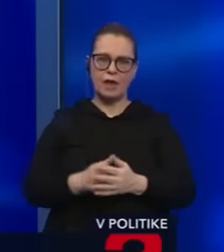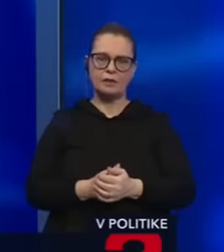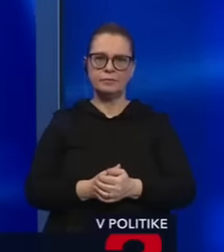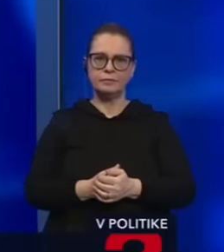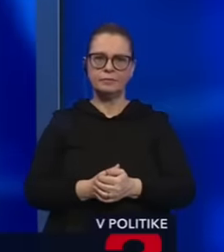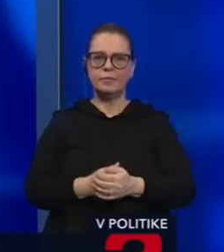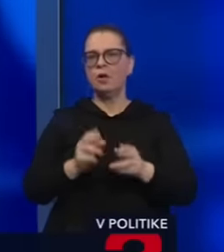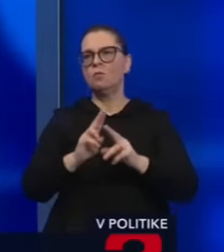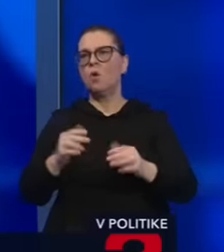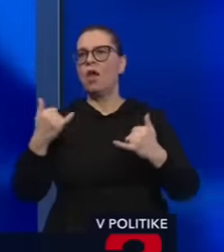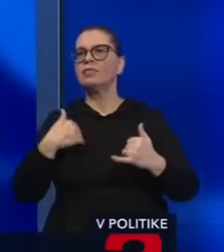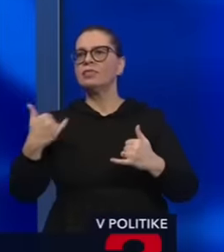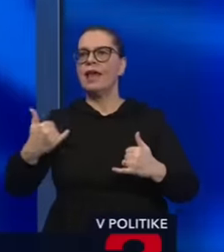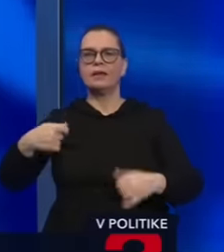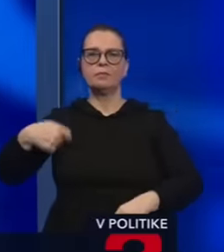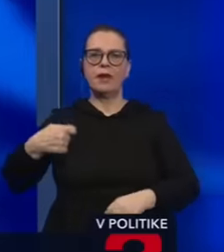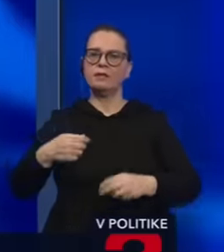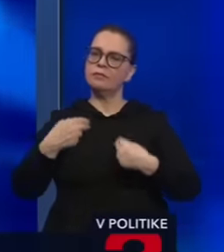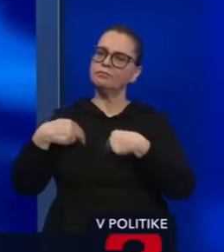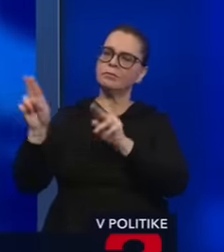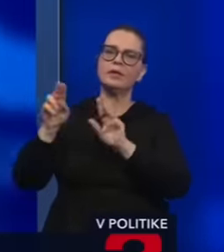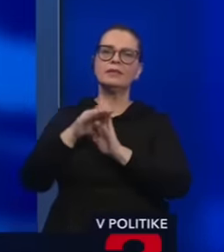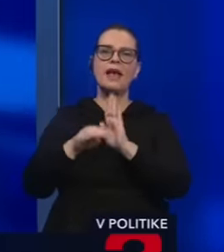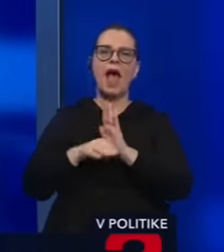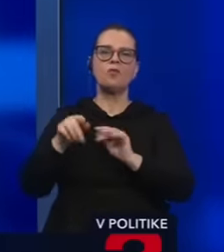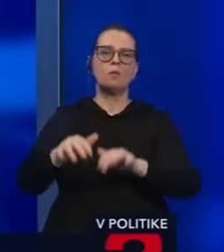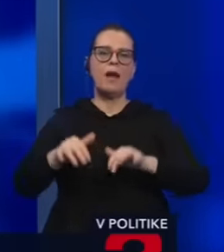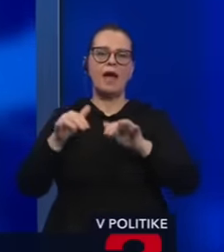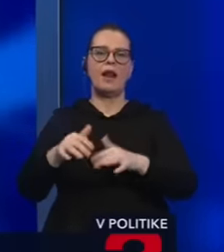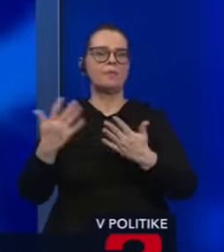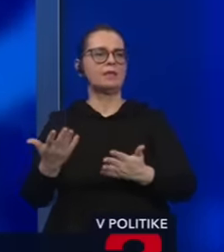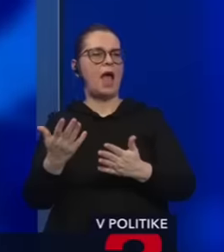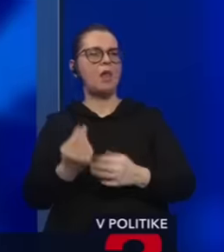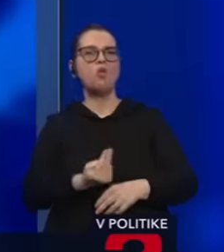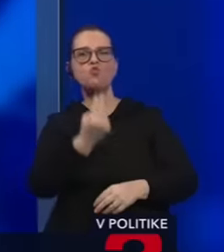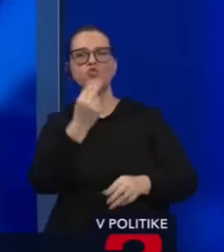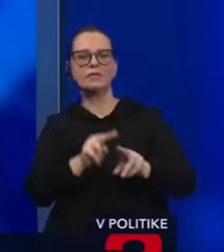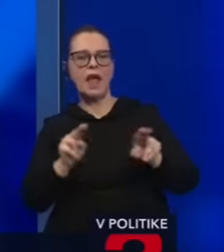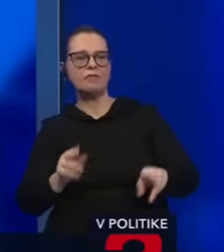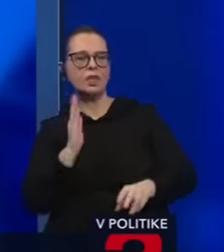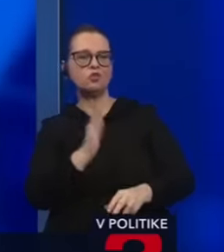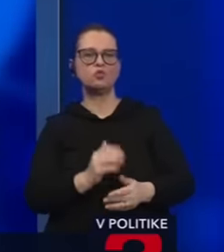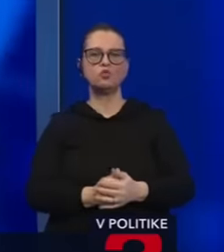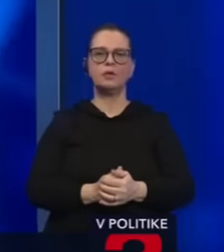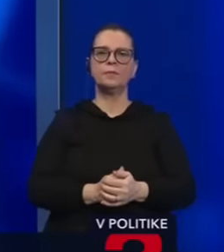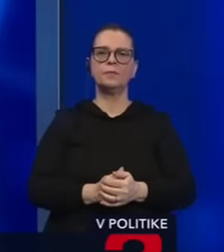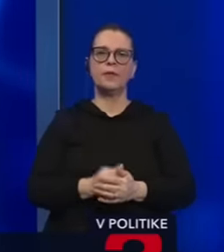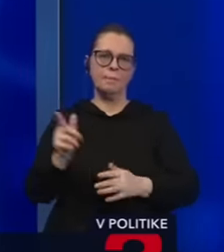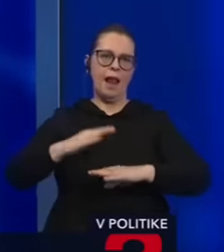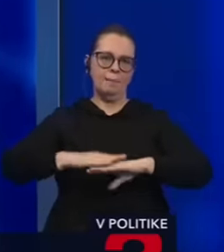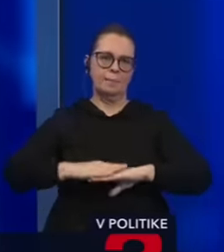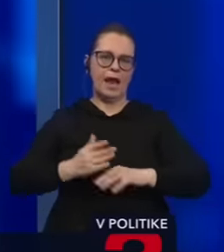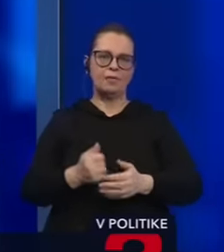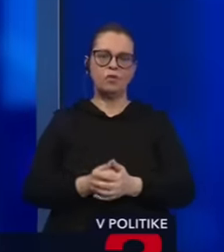zákon vrátiť do parlamentu alebo mohla sa obrátiť na ústavný súd a využiť tie nástroje, ktoré má v rukách. Ja si myslím, že keď bude